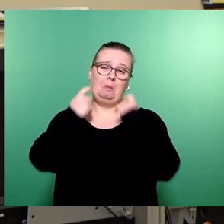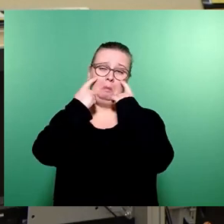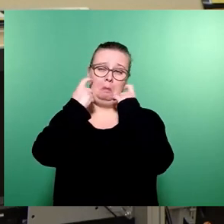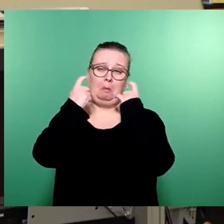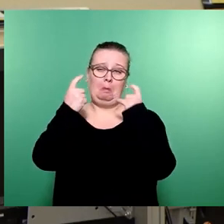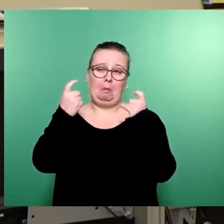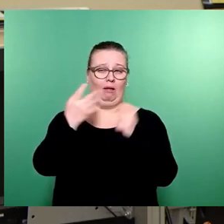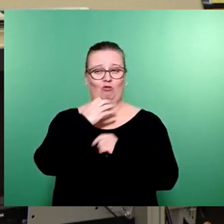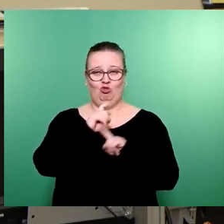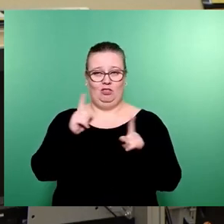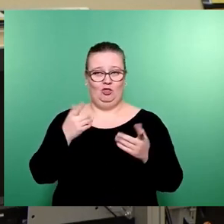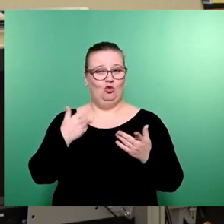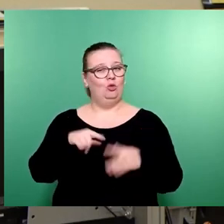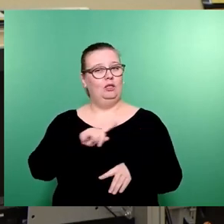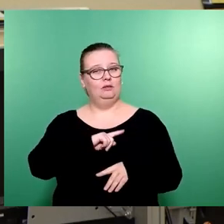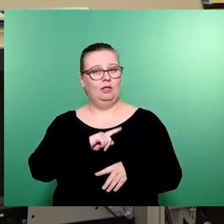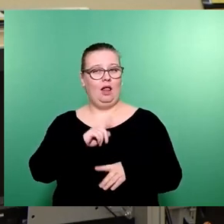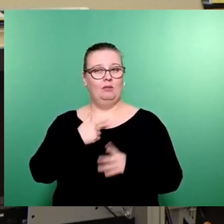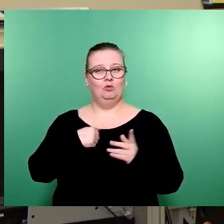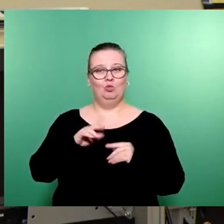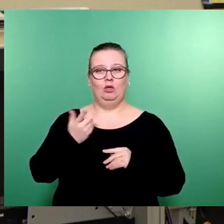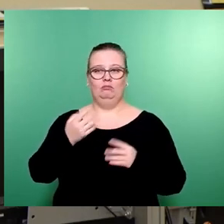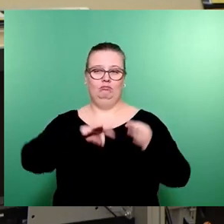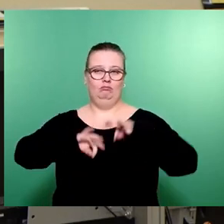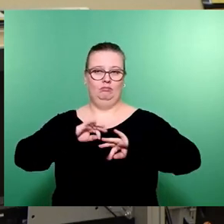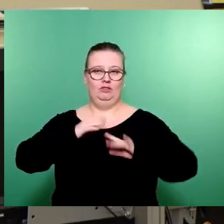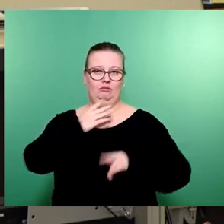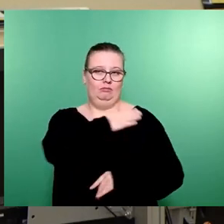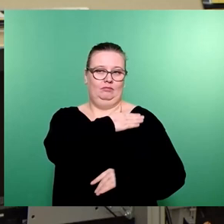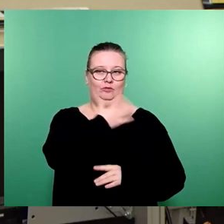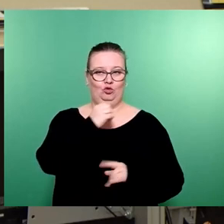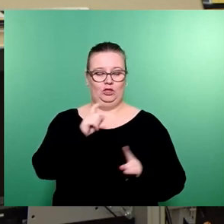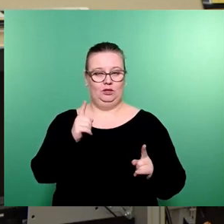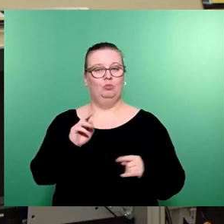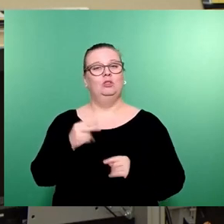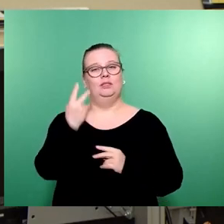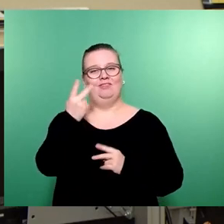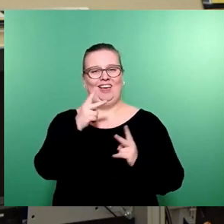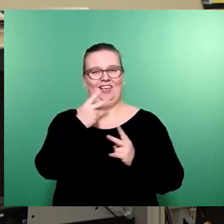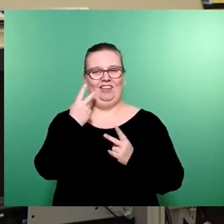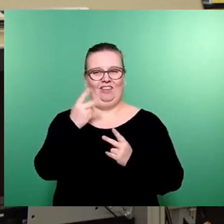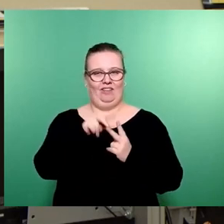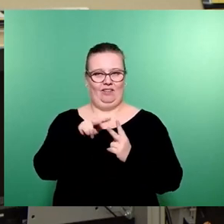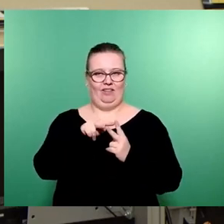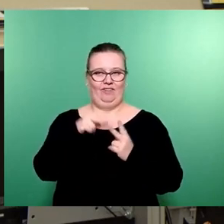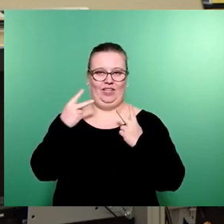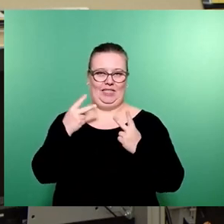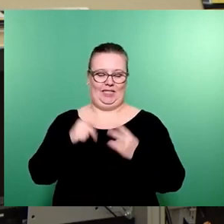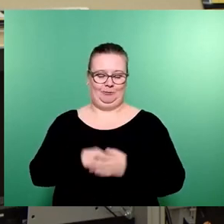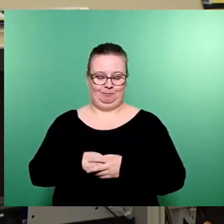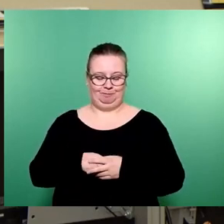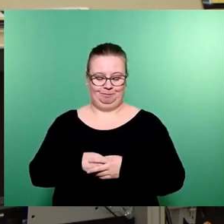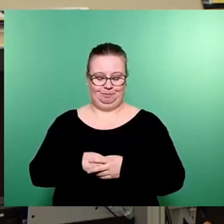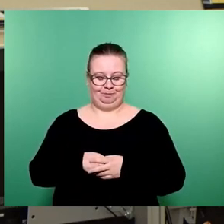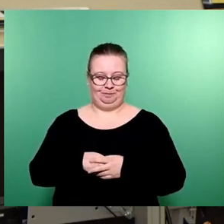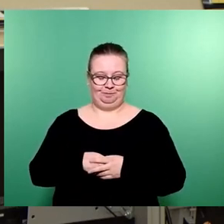oder um mich an Beweihräucherungen zu beteiligen. Mir geht es um zwei wichtige Dinge, auf die ich darauf hinweisen will. Das